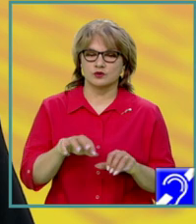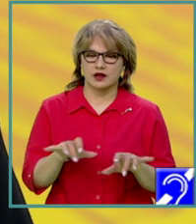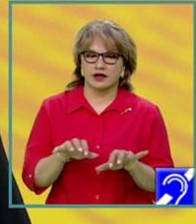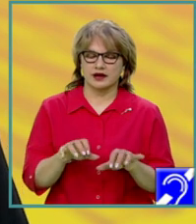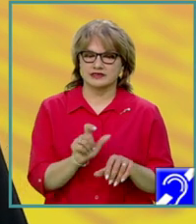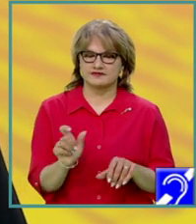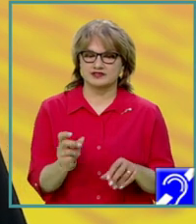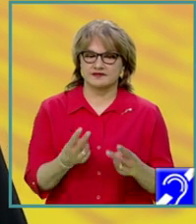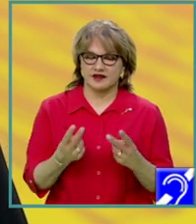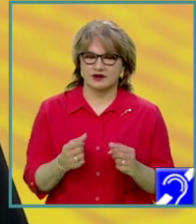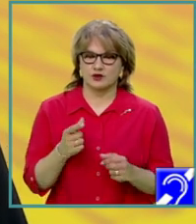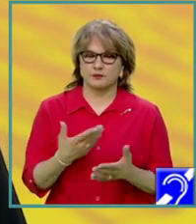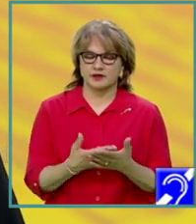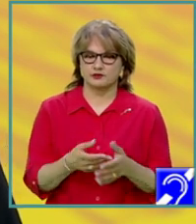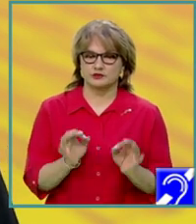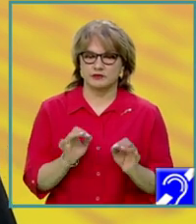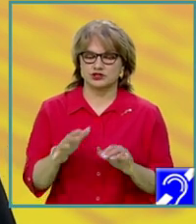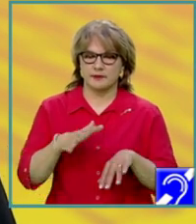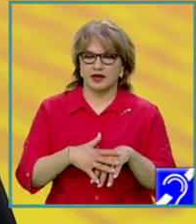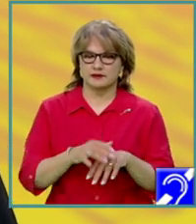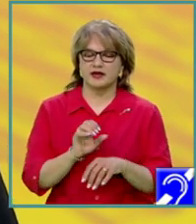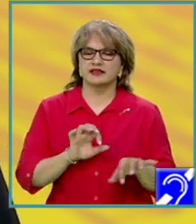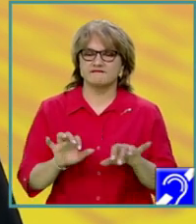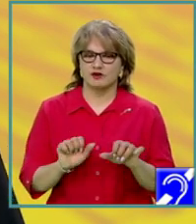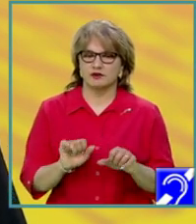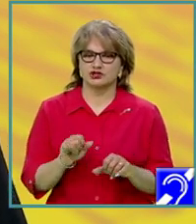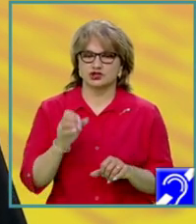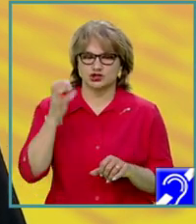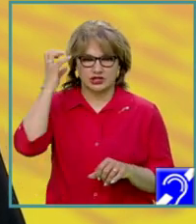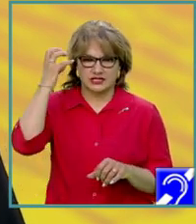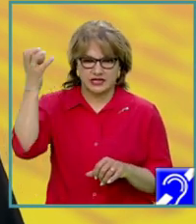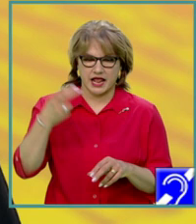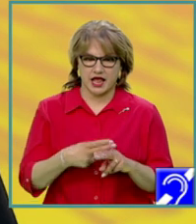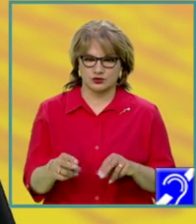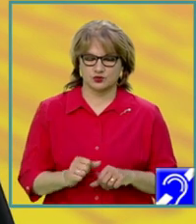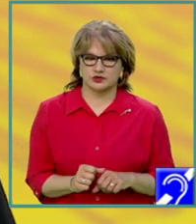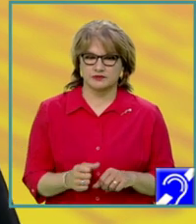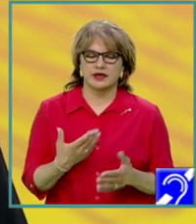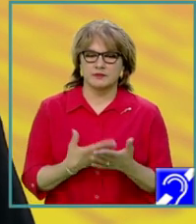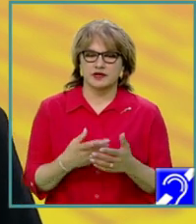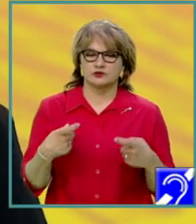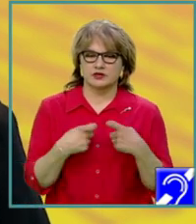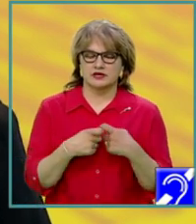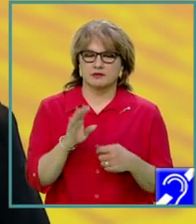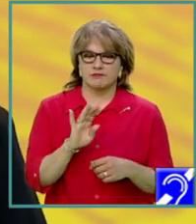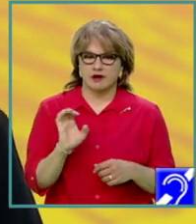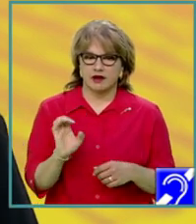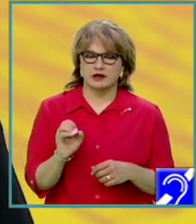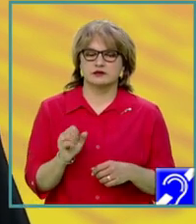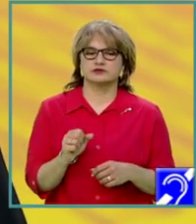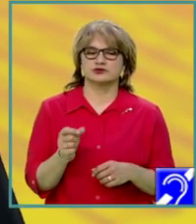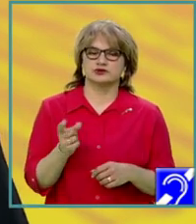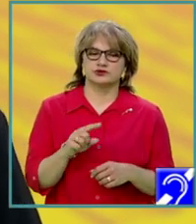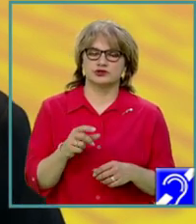de valori. Tema este pentru specializarea matematică-informatică și științele naturii, pentru examenul național de bacalaureat,